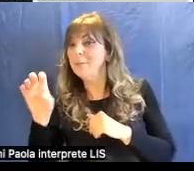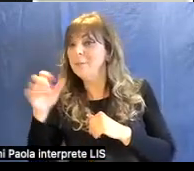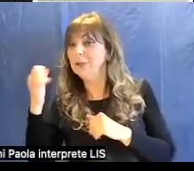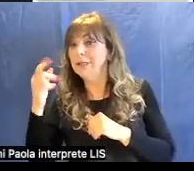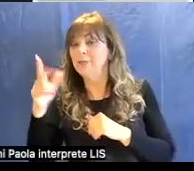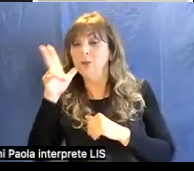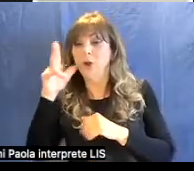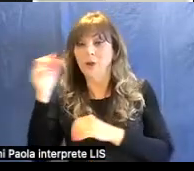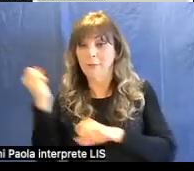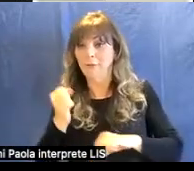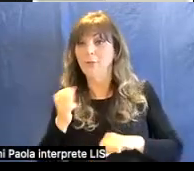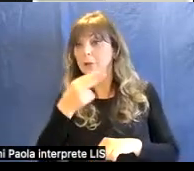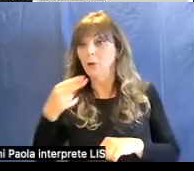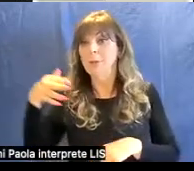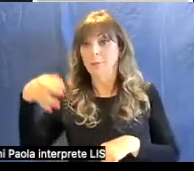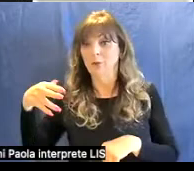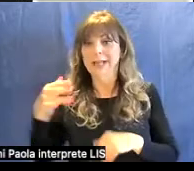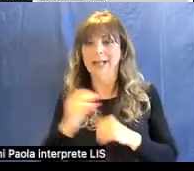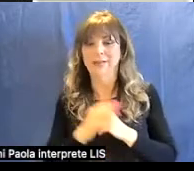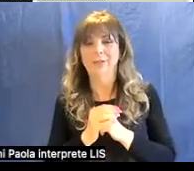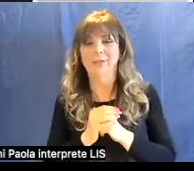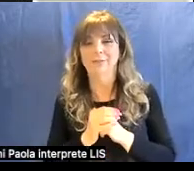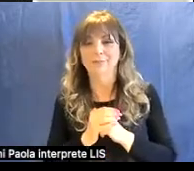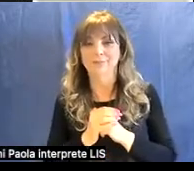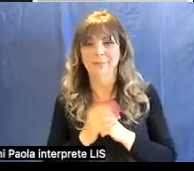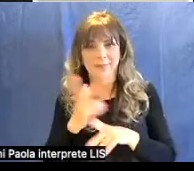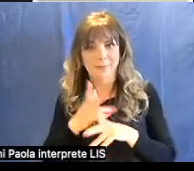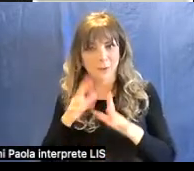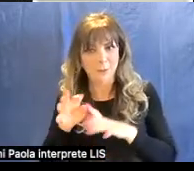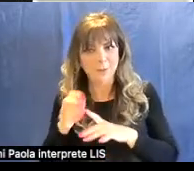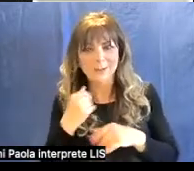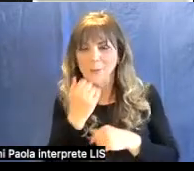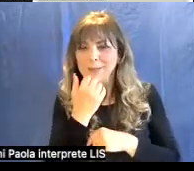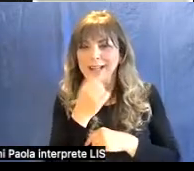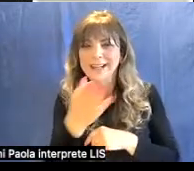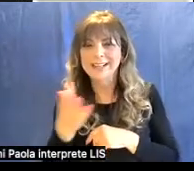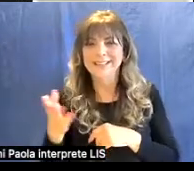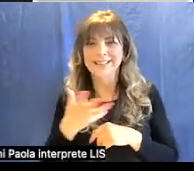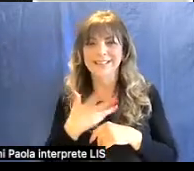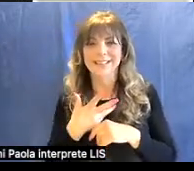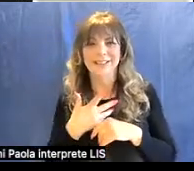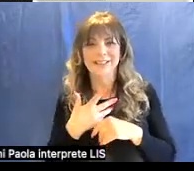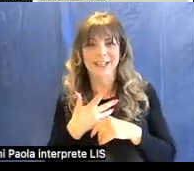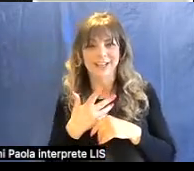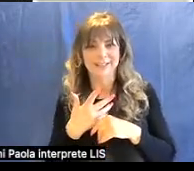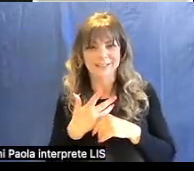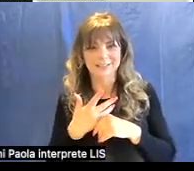Scusatemi un attimo che volevo recuperare qui la finestra.